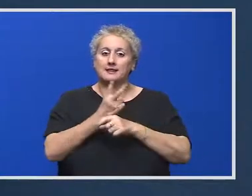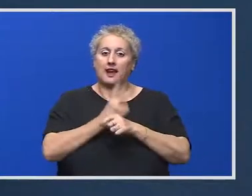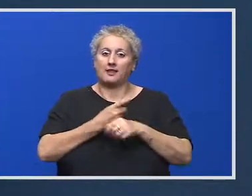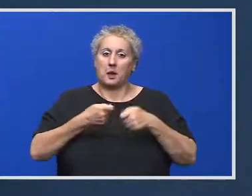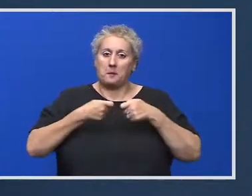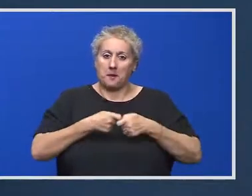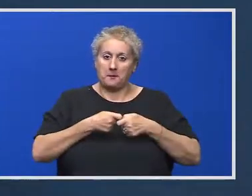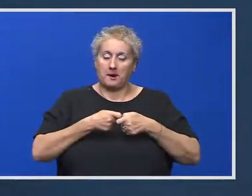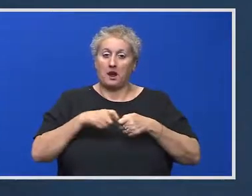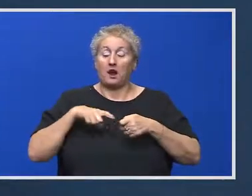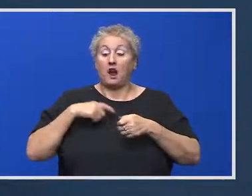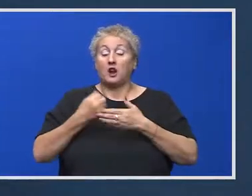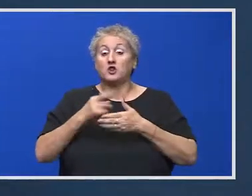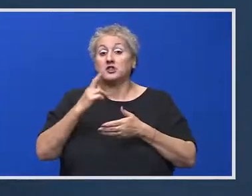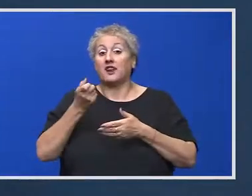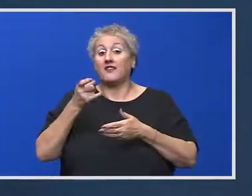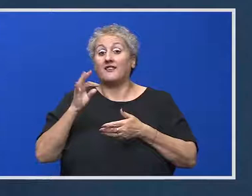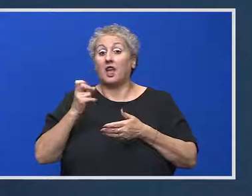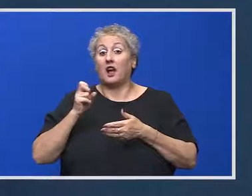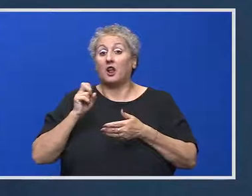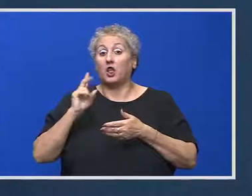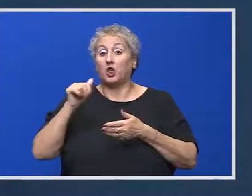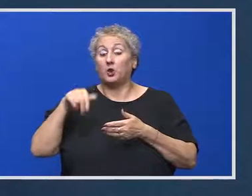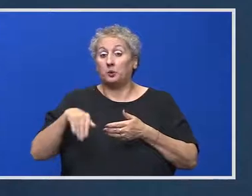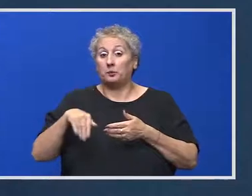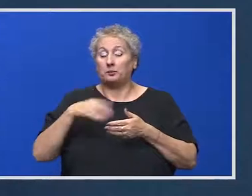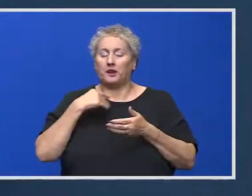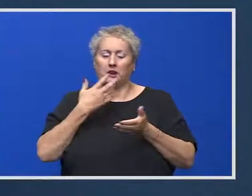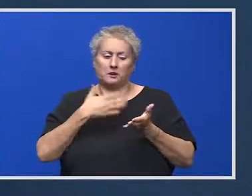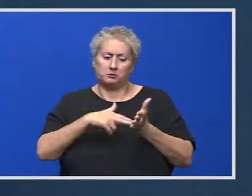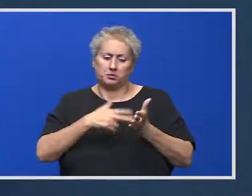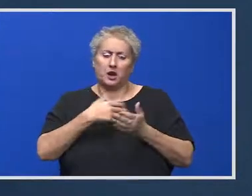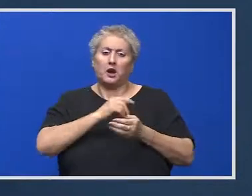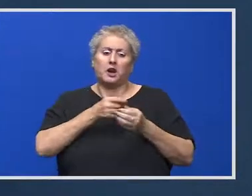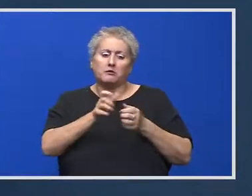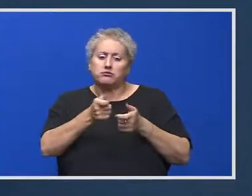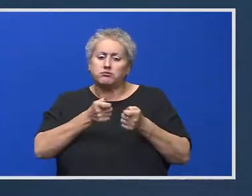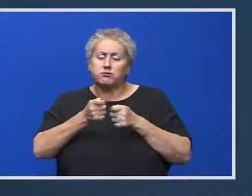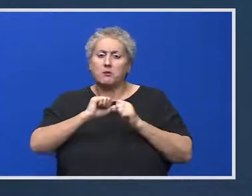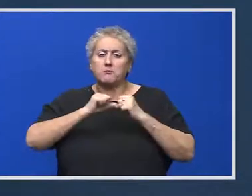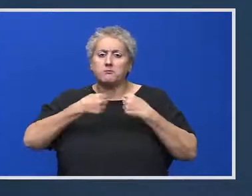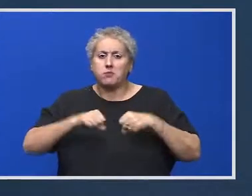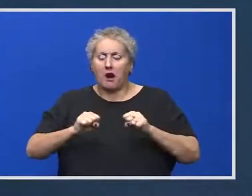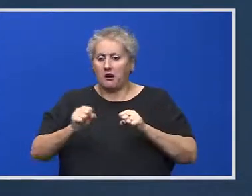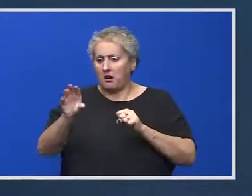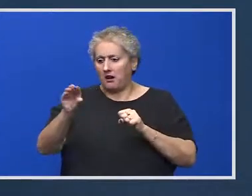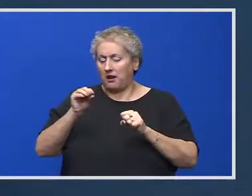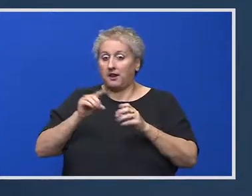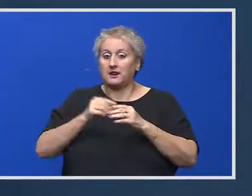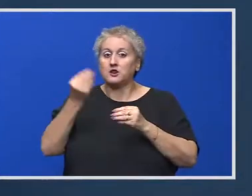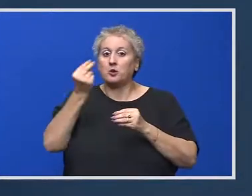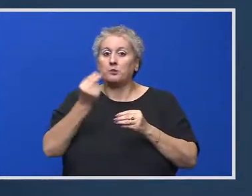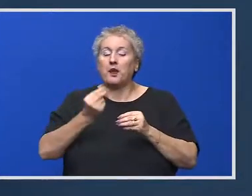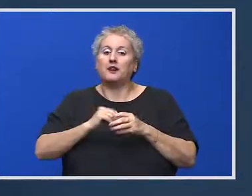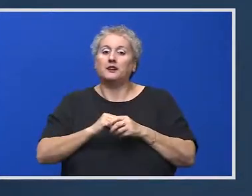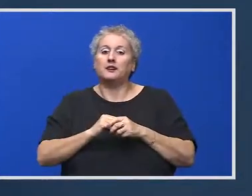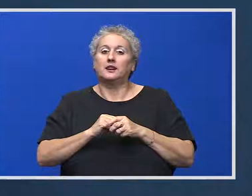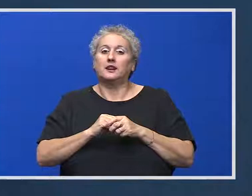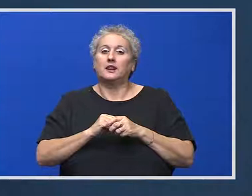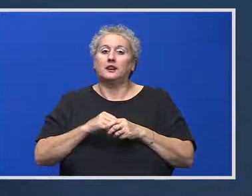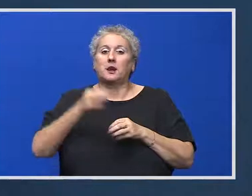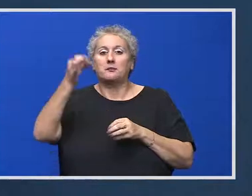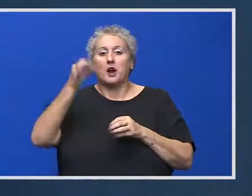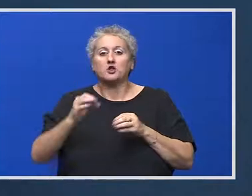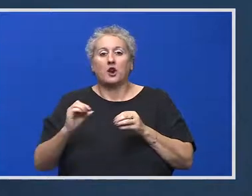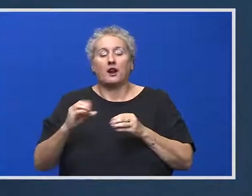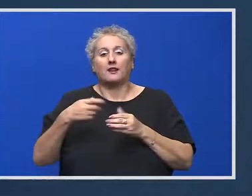memorandum, voiați să păstrați oarece pârghii de putere în această bancă. Acum este un scandal pe majorarea